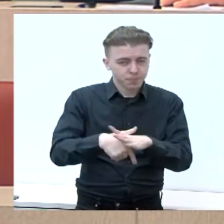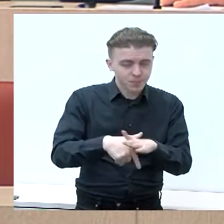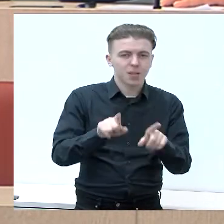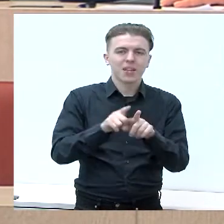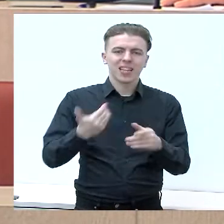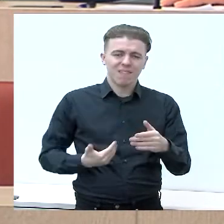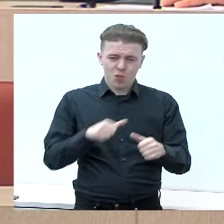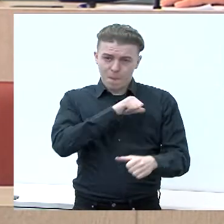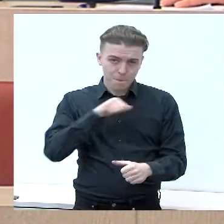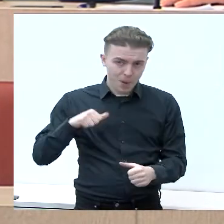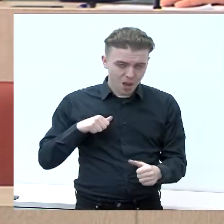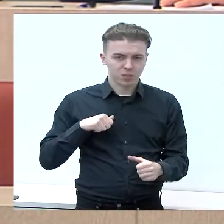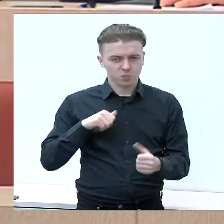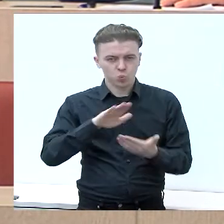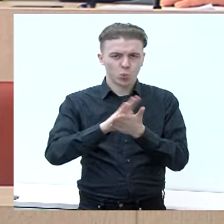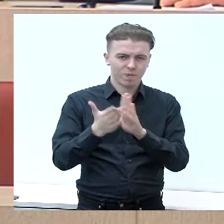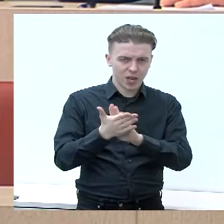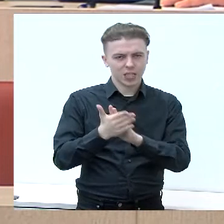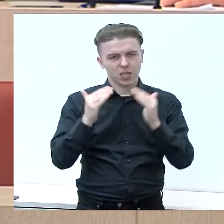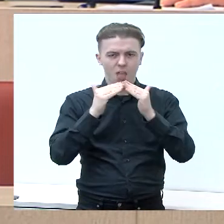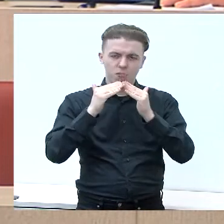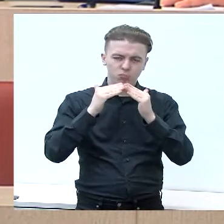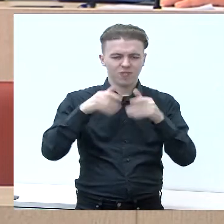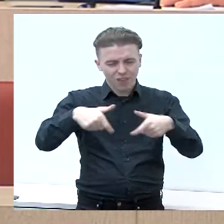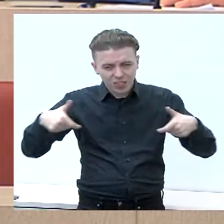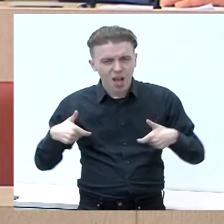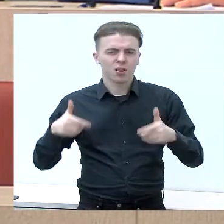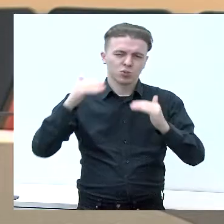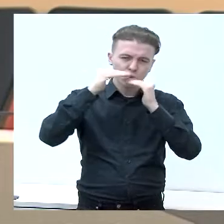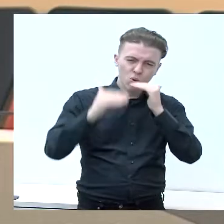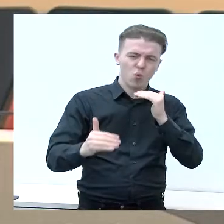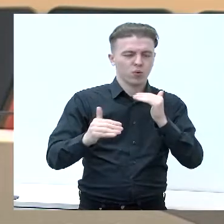gyventojų lėšomis imti ir sutvarkyti tų namų fasadus ir stogus.